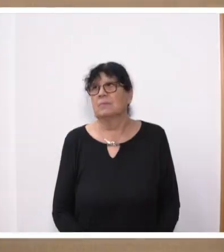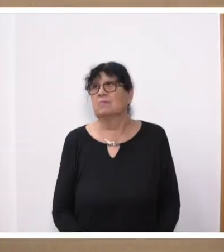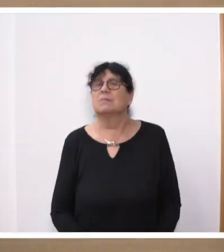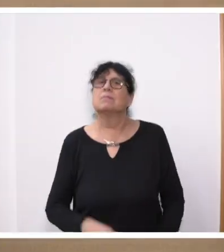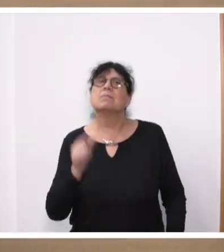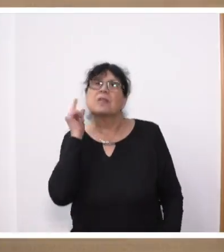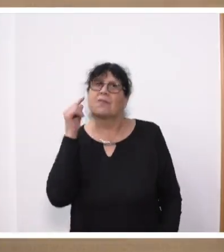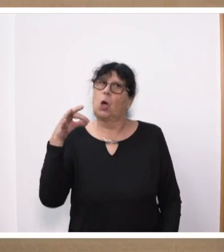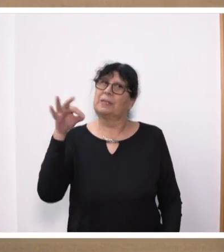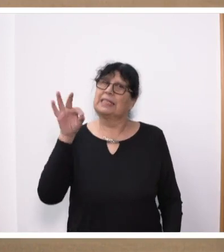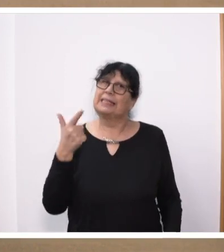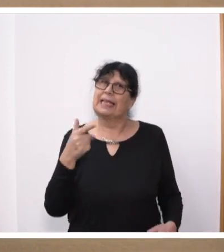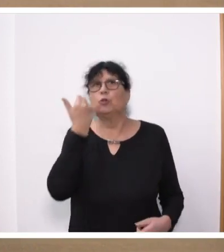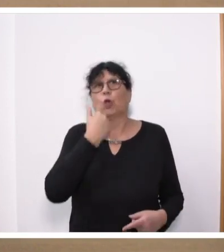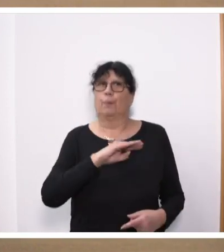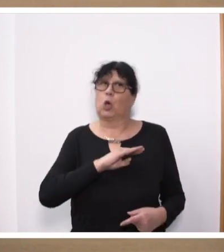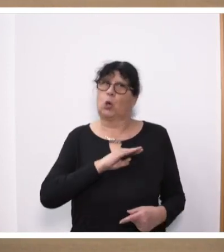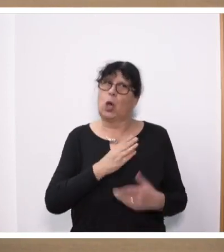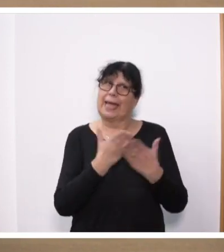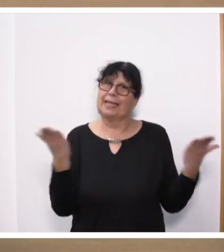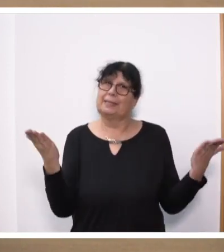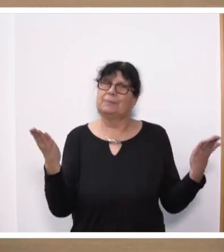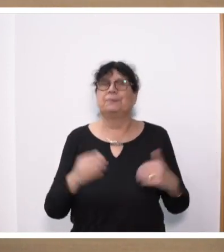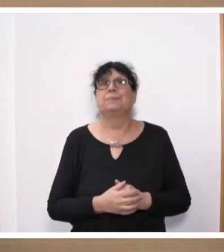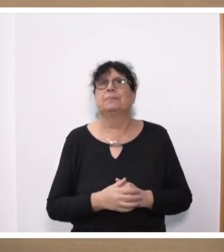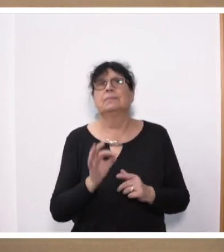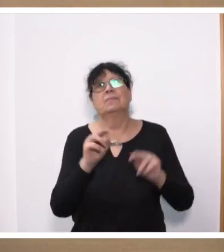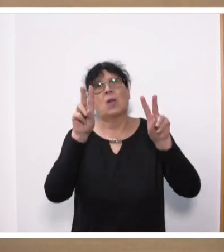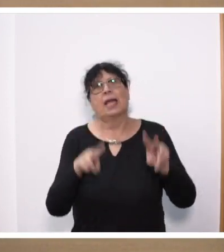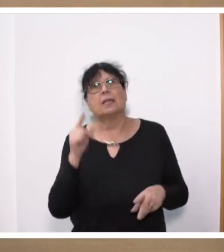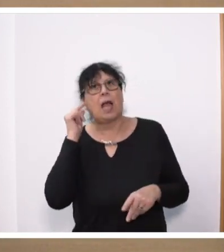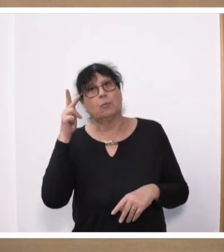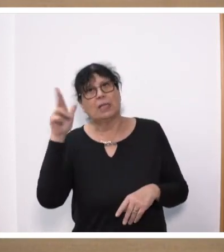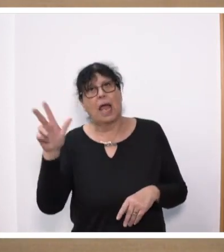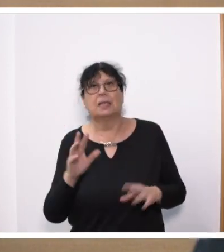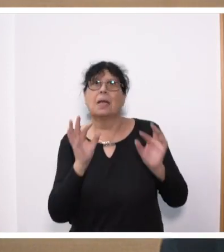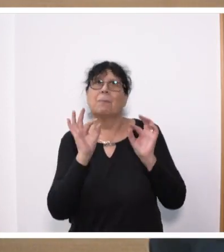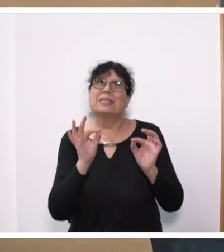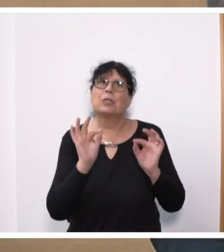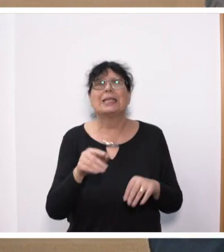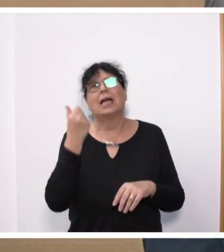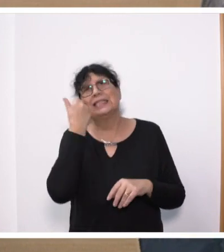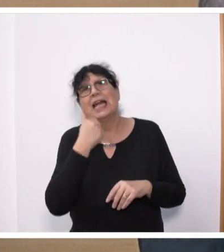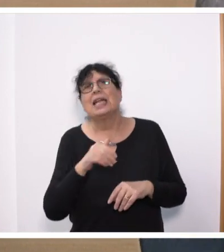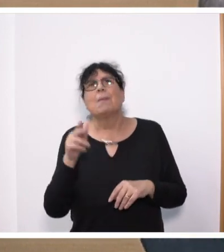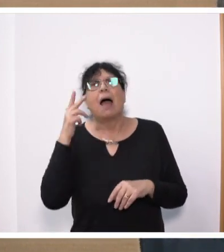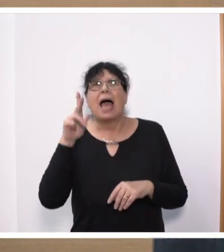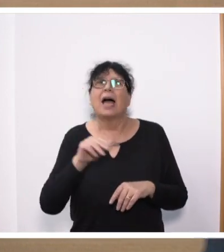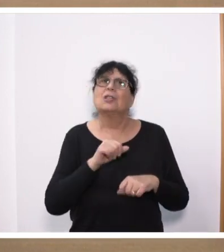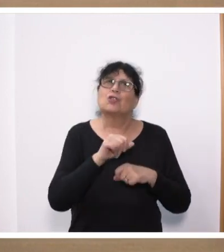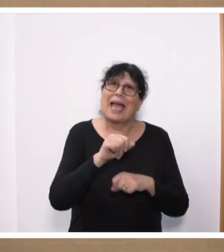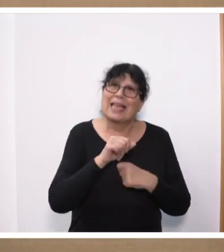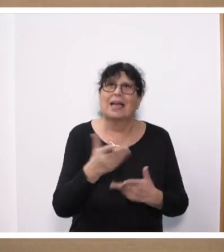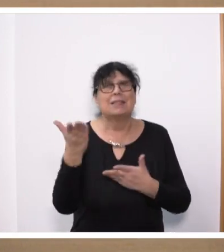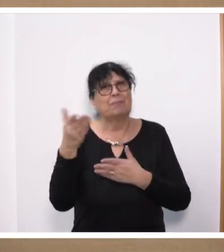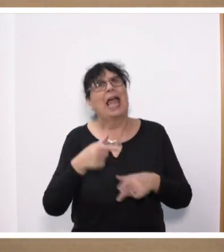Frau Präsidentin, liebe Kolleginnen und Kollegen, sehr geehrte Damen und Herren und besonders lieber Herr Schreiner und lieber Herr Fontaine, herzlich willkommen.